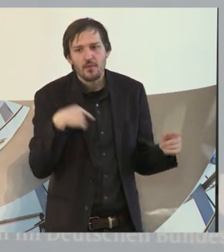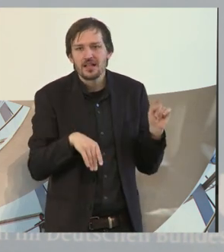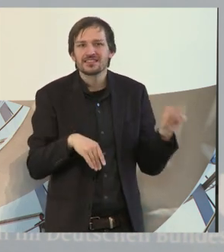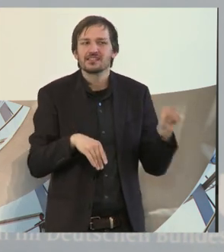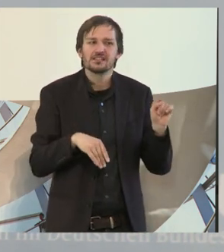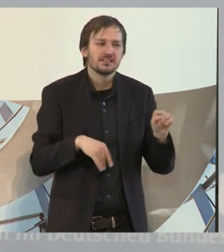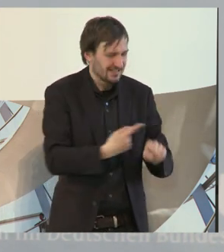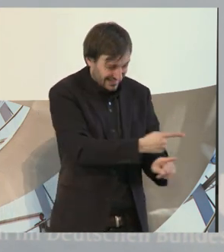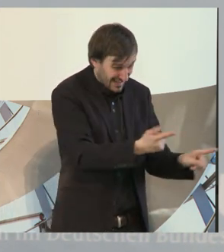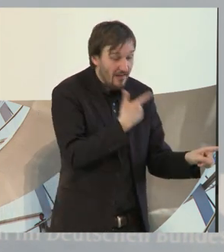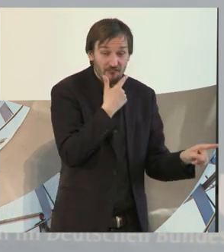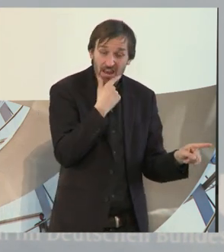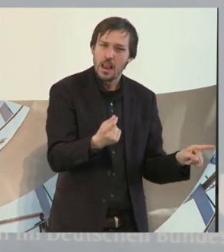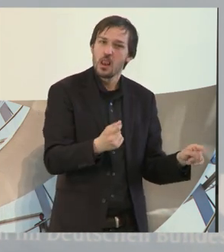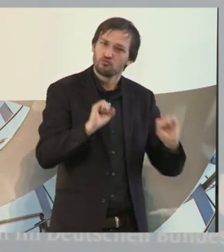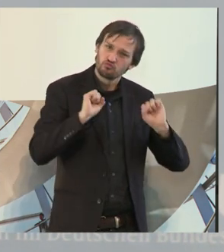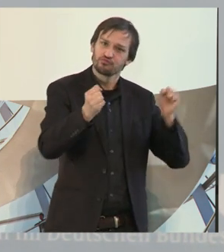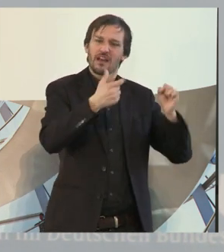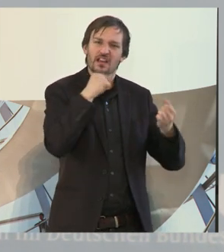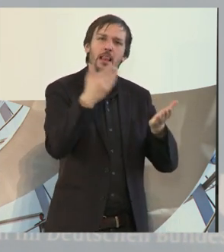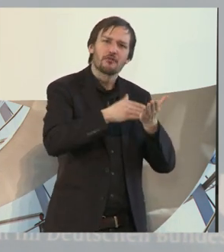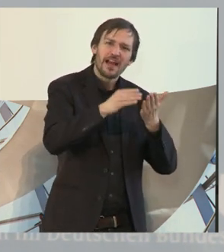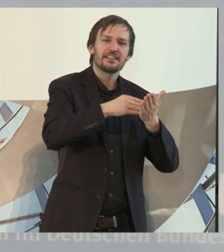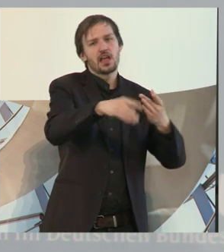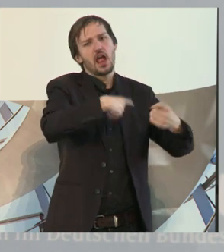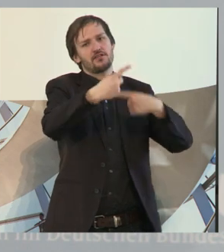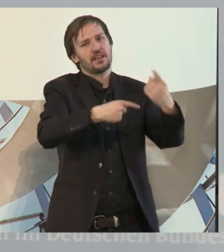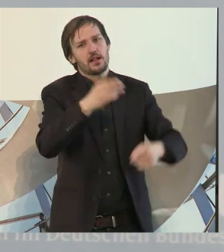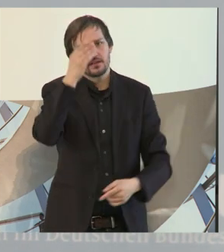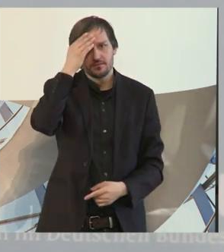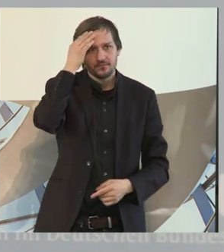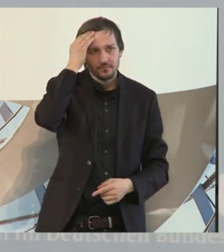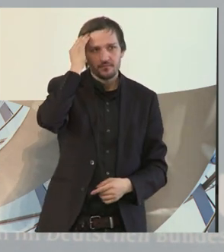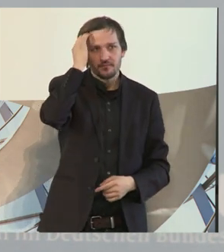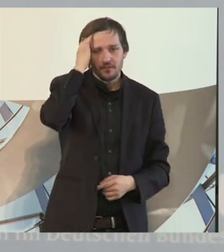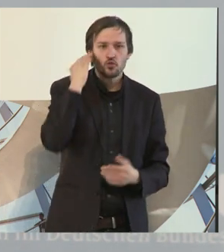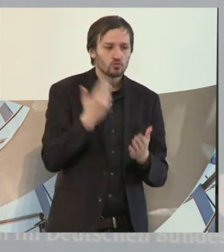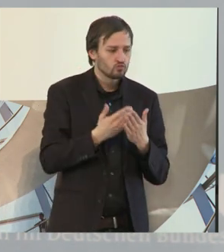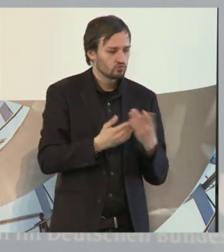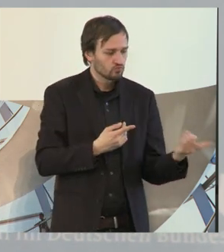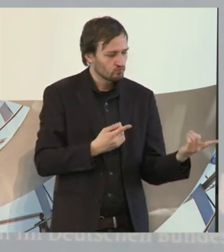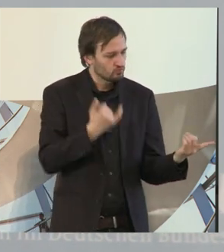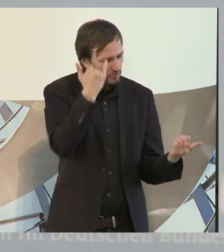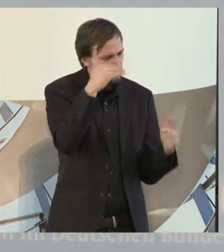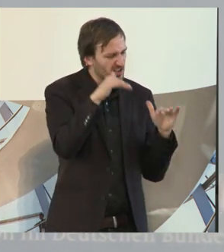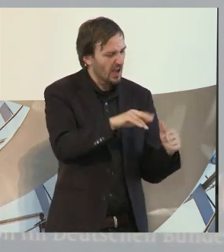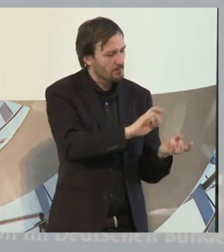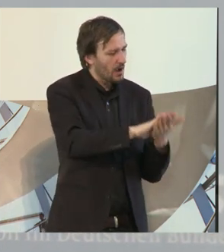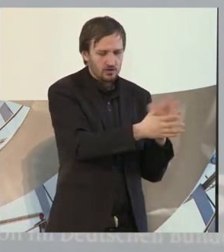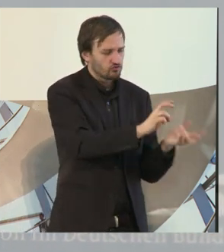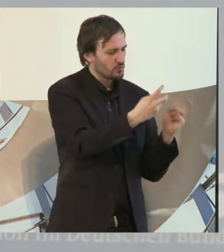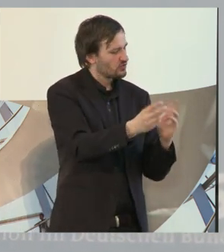Die wollten was machen, die wollten sich weiter entwickeln und von daher war an deren Motivation gab es überhaupt kein Problem.